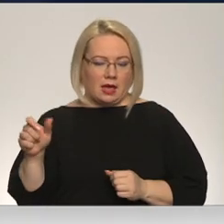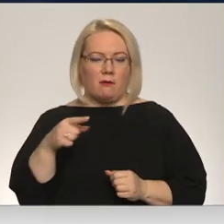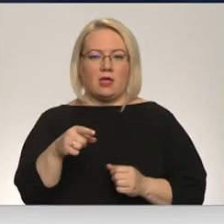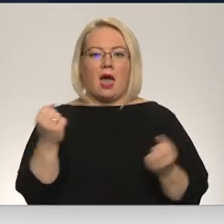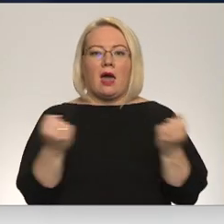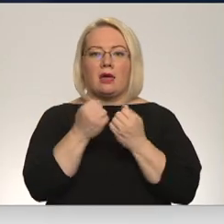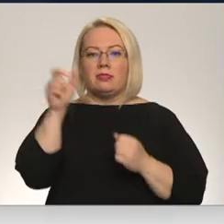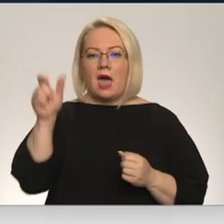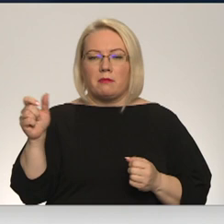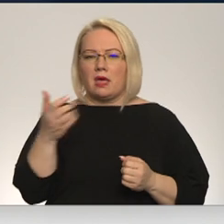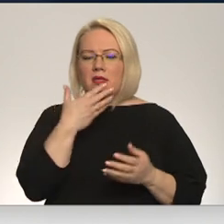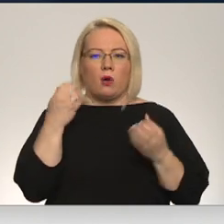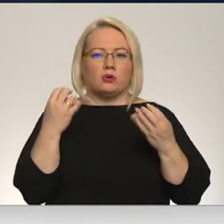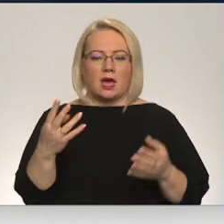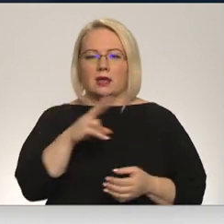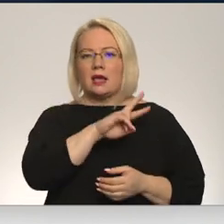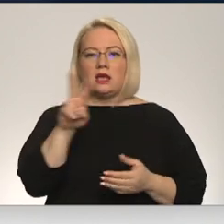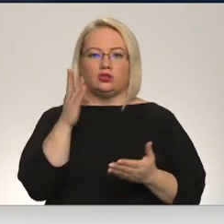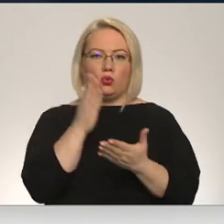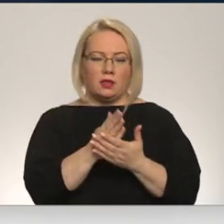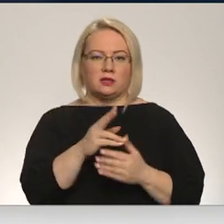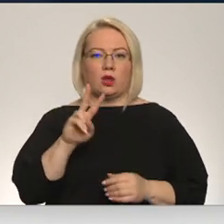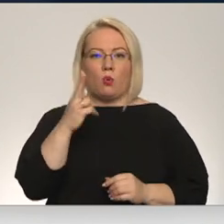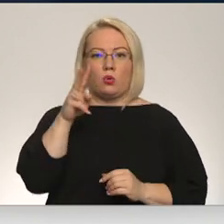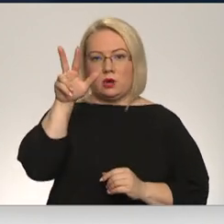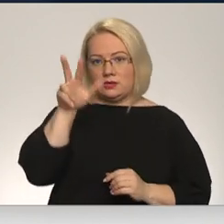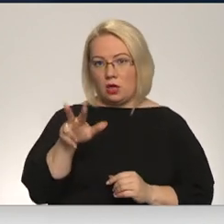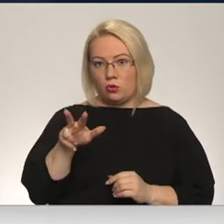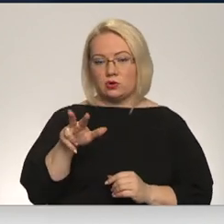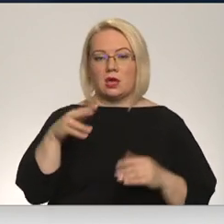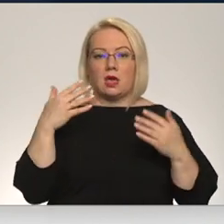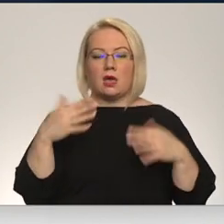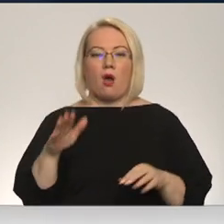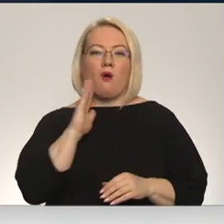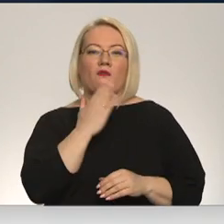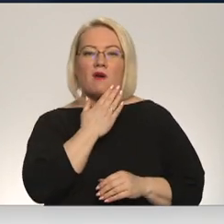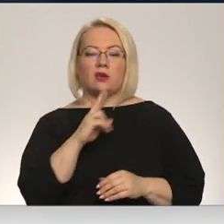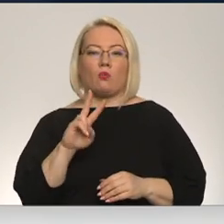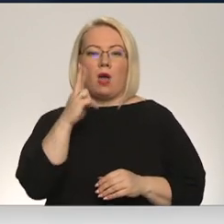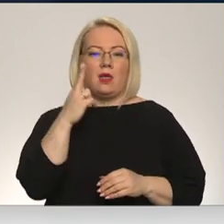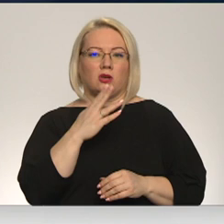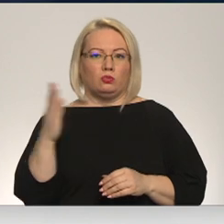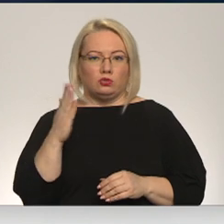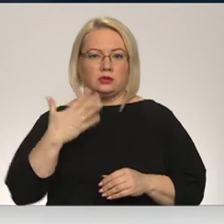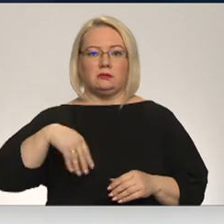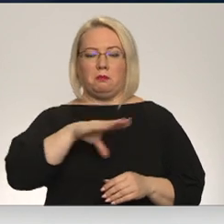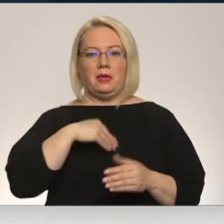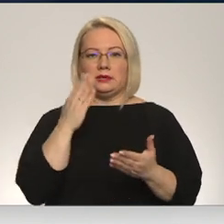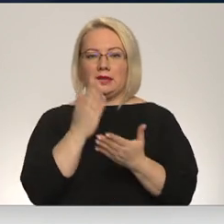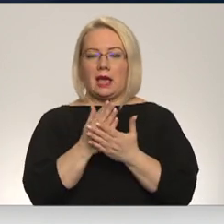neskaidrība, kas ar mums notiks, tātad ar otro ceturksni. Jau no vasaras otrās puses mēs tiekam